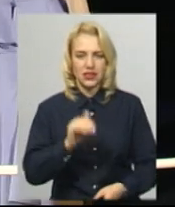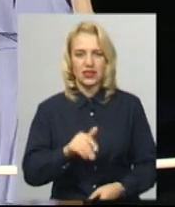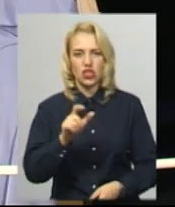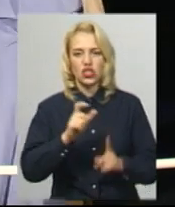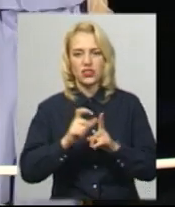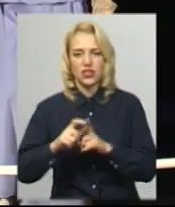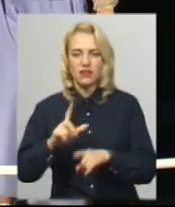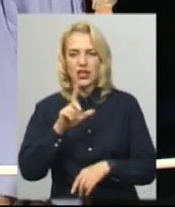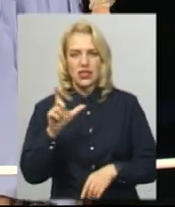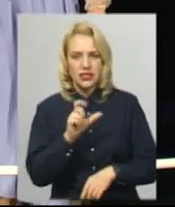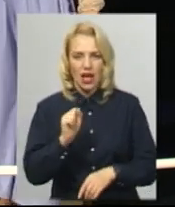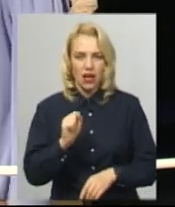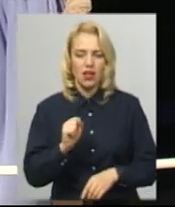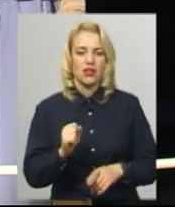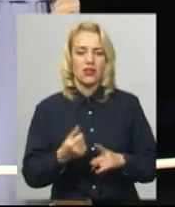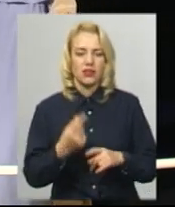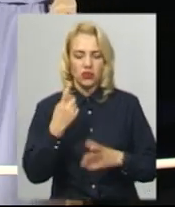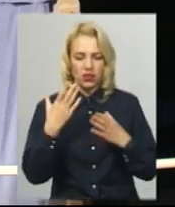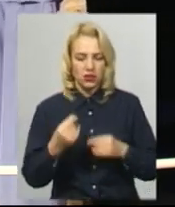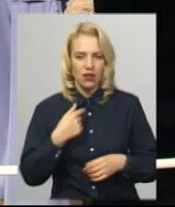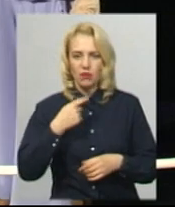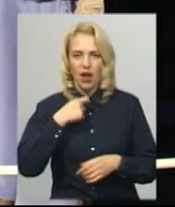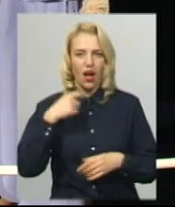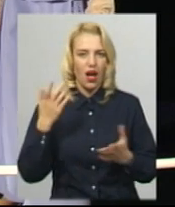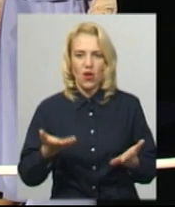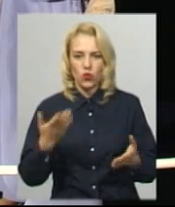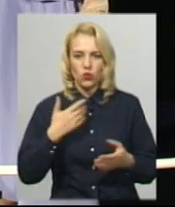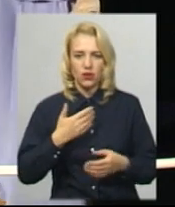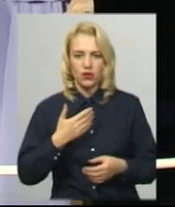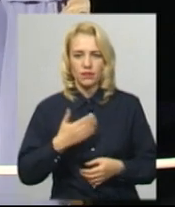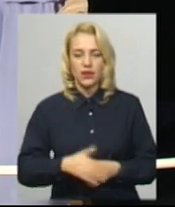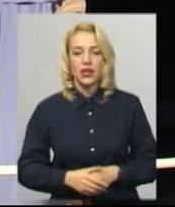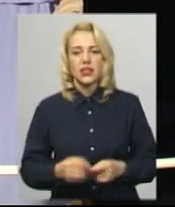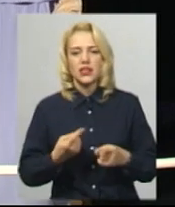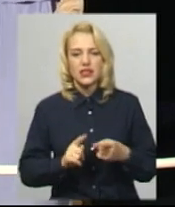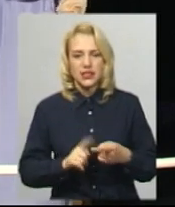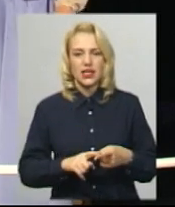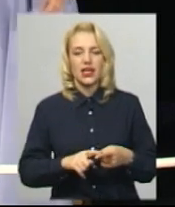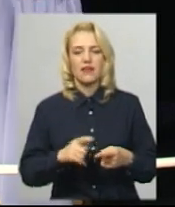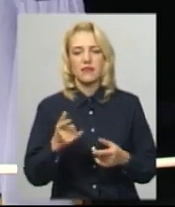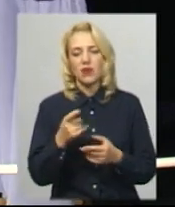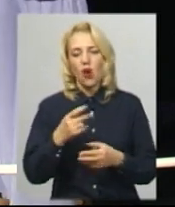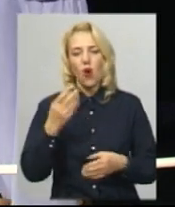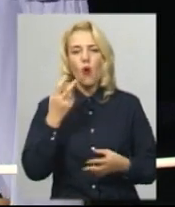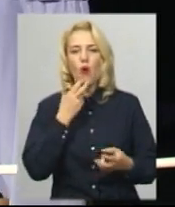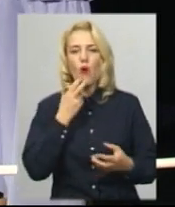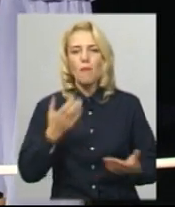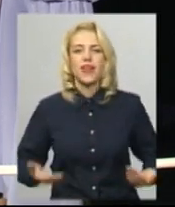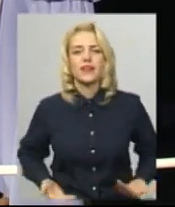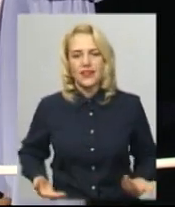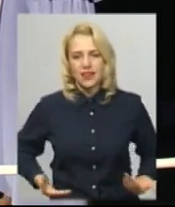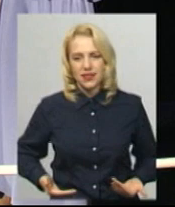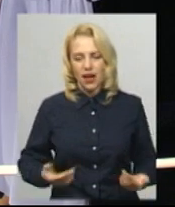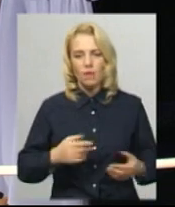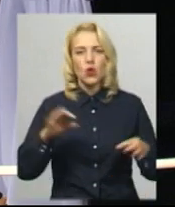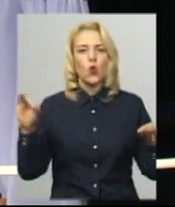мені їх не написати, якщо ви весь час будете розводити деревені зі мною. Це уриви кромантичної комедії «Бернарда Шоу» «Одруження